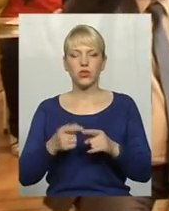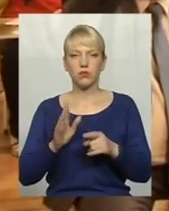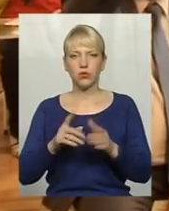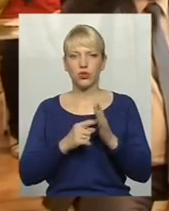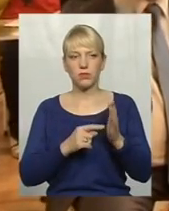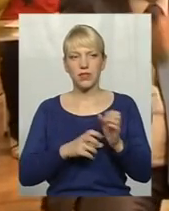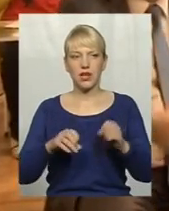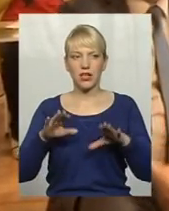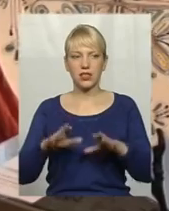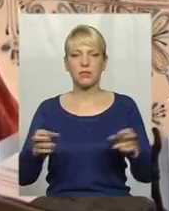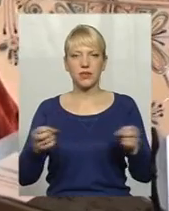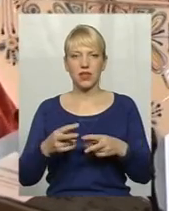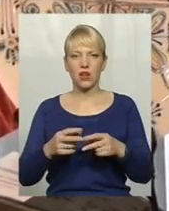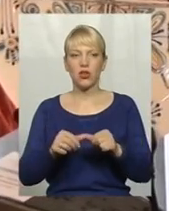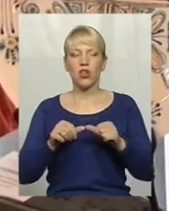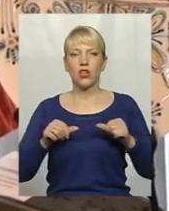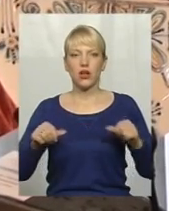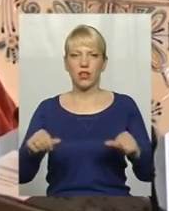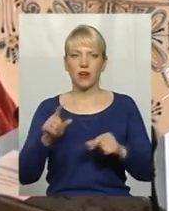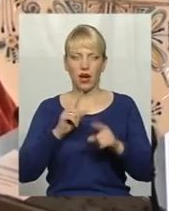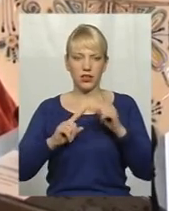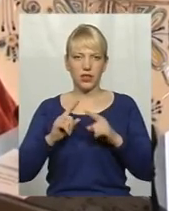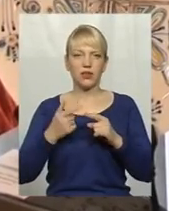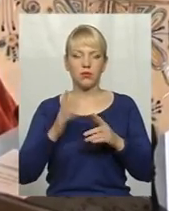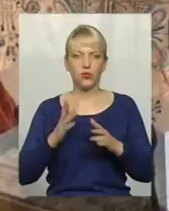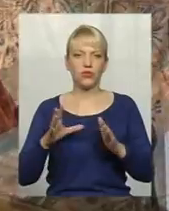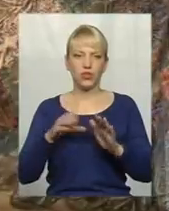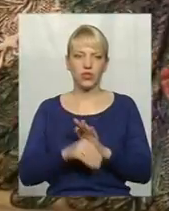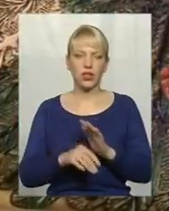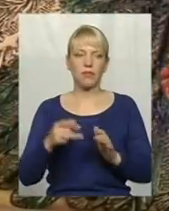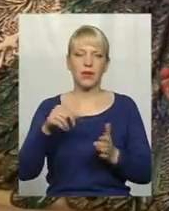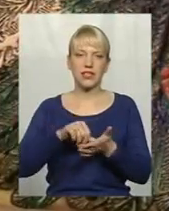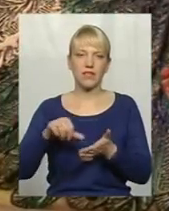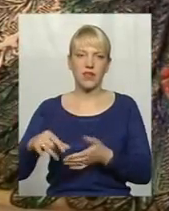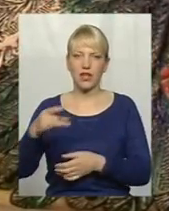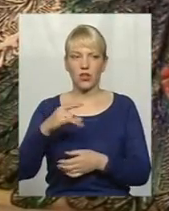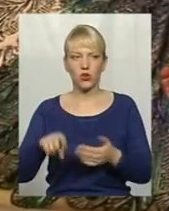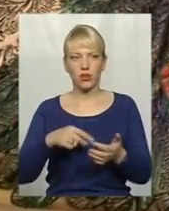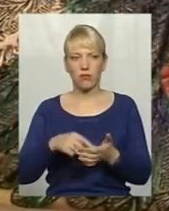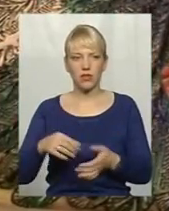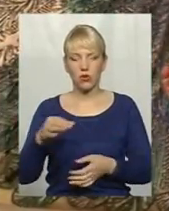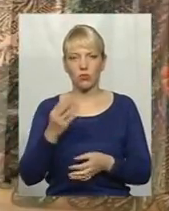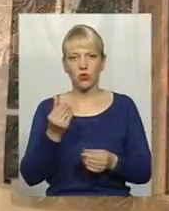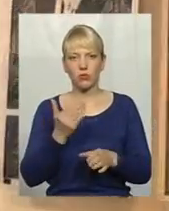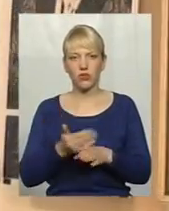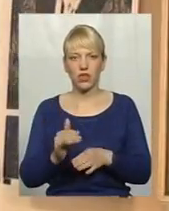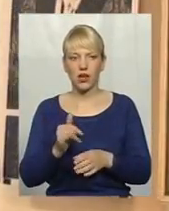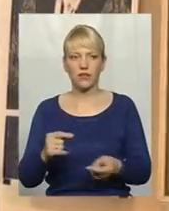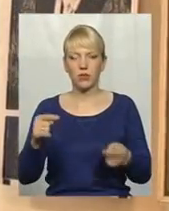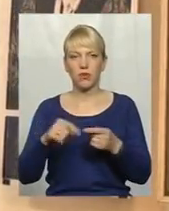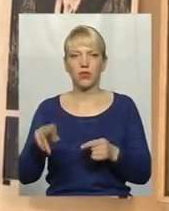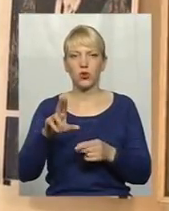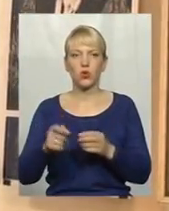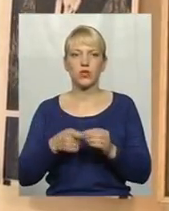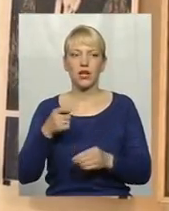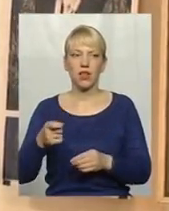за рішенням спеціально створеної наглядової ради. До її складу увійшли представники районів та міст області. Кошти відділятимуться відповідно до заявок